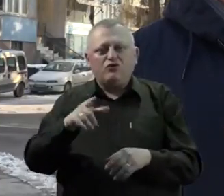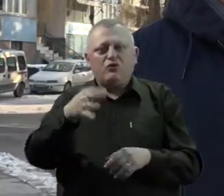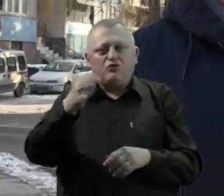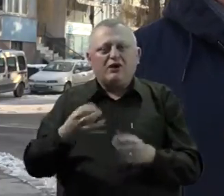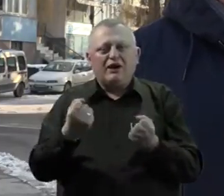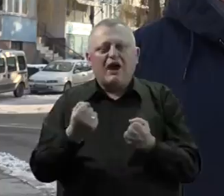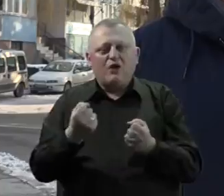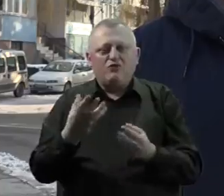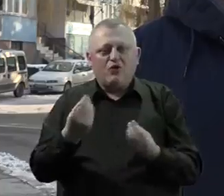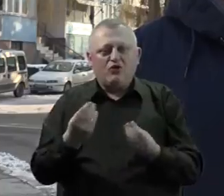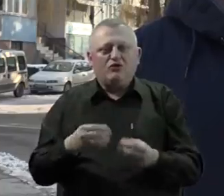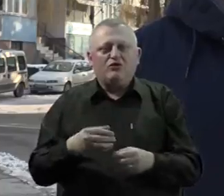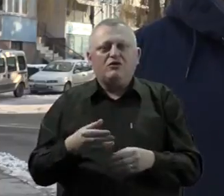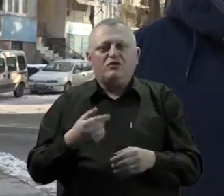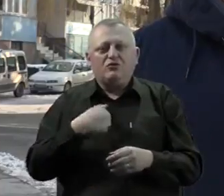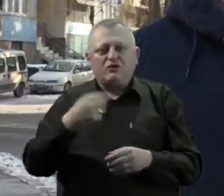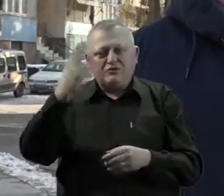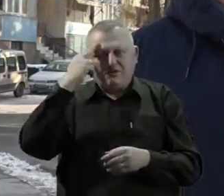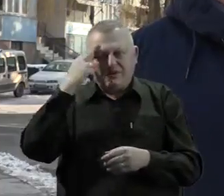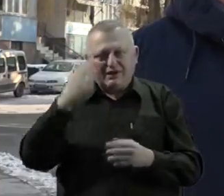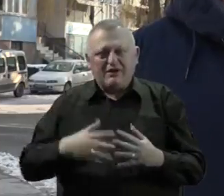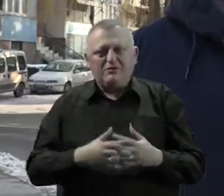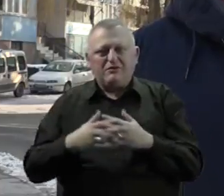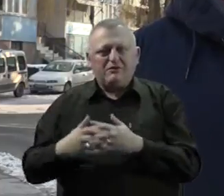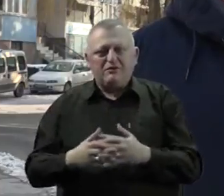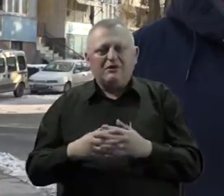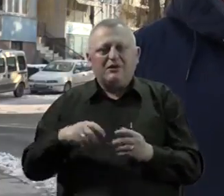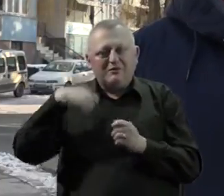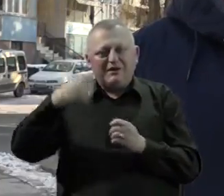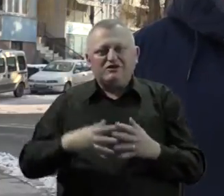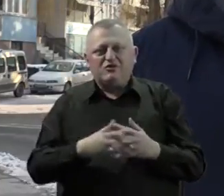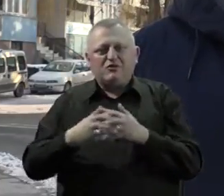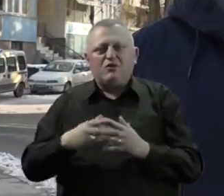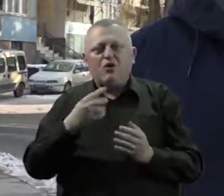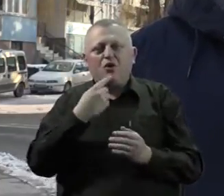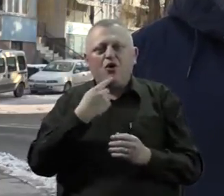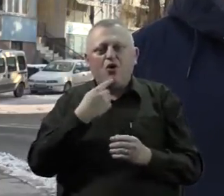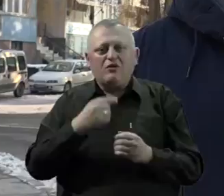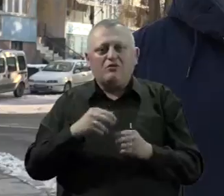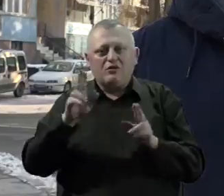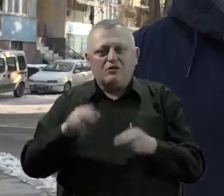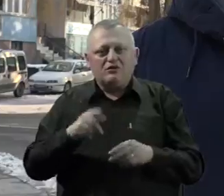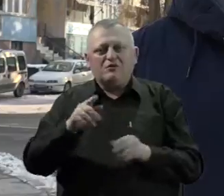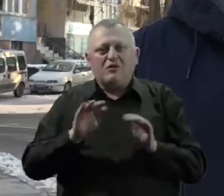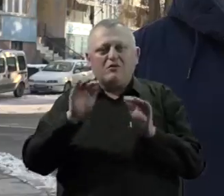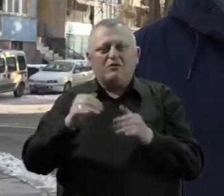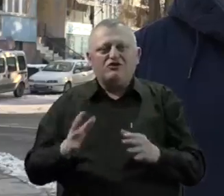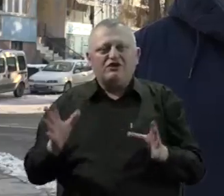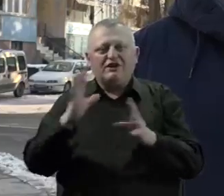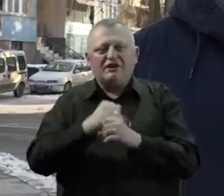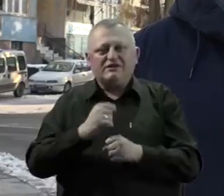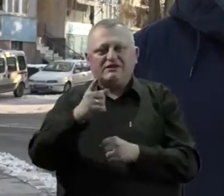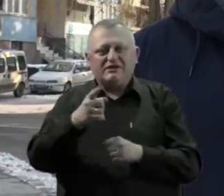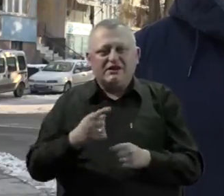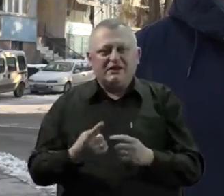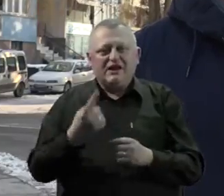kantonu jako puno. U nama su prepoznali partnera, medijskog partnera koji bi mogao njima pomoći u realizaciji